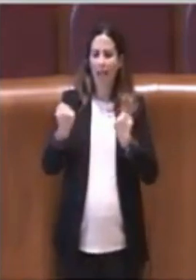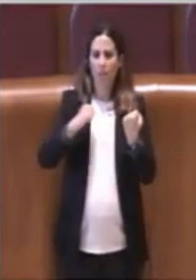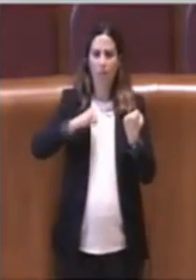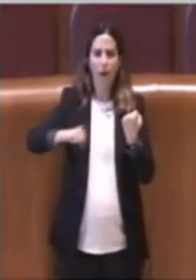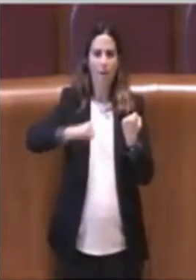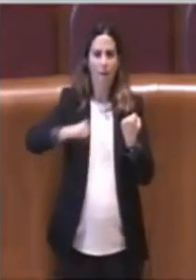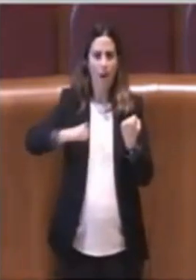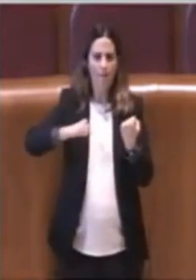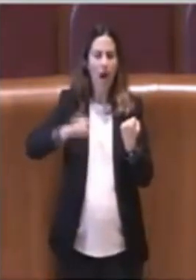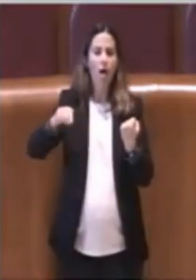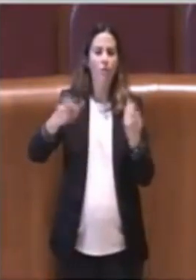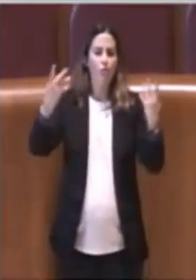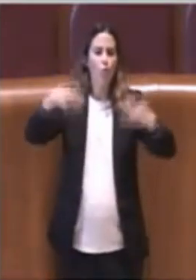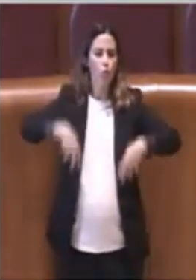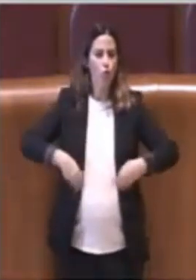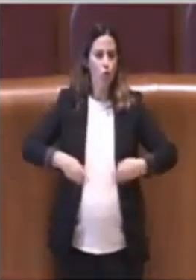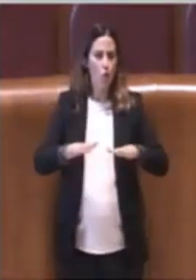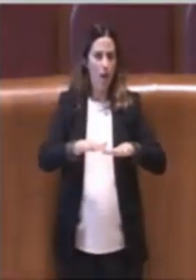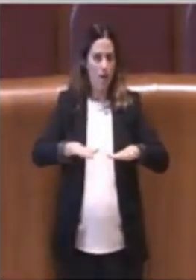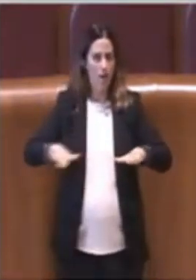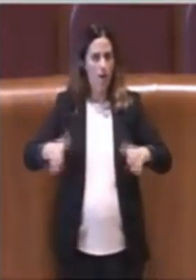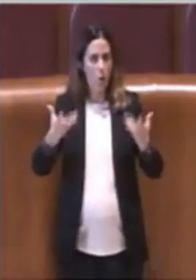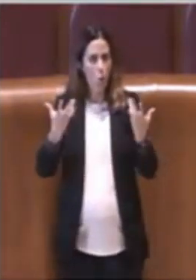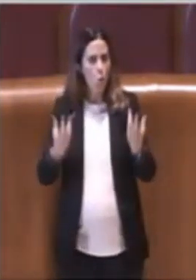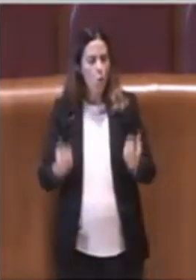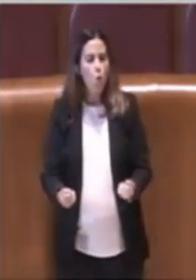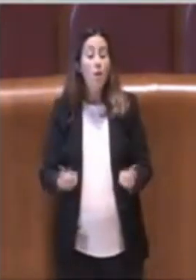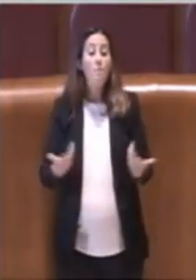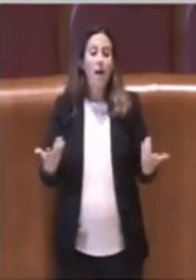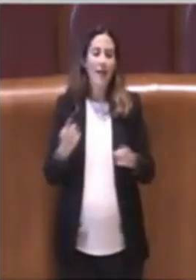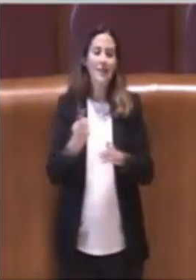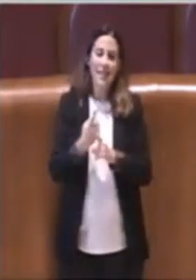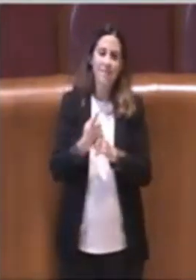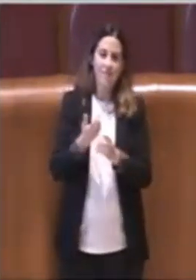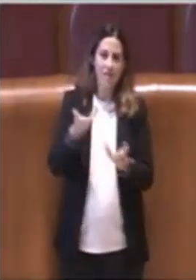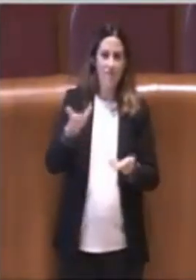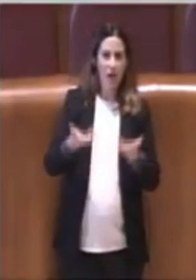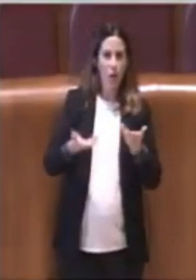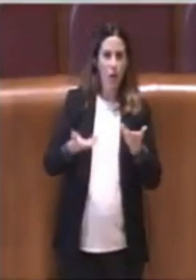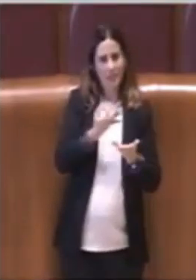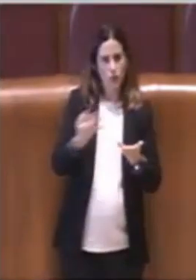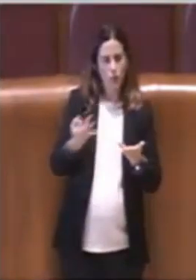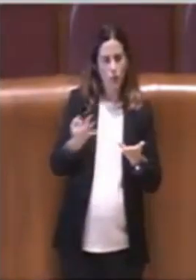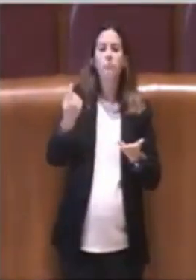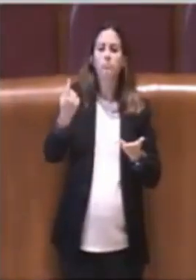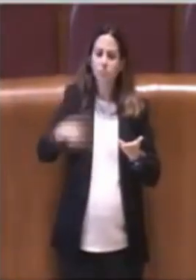bisognerebbe fare una valutazione per questo motivo su questo ordine del giorno il Movimento 5 Stelle si asserrà. Grazie